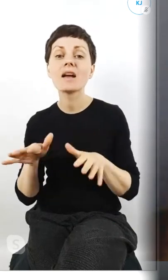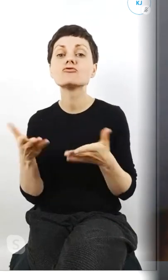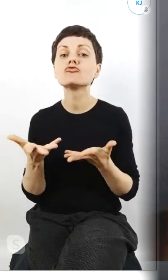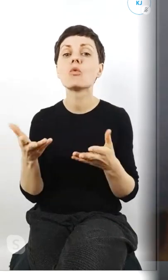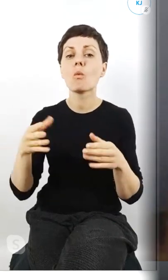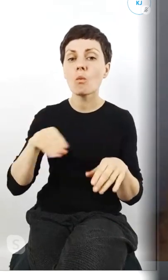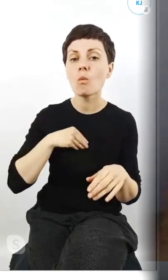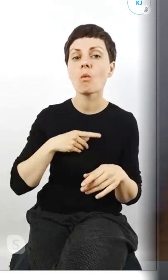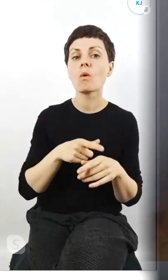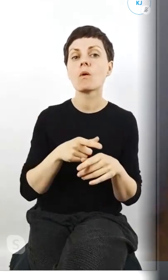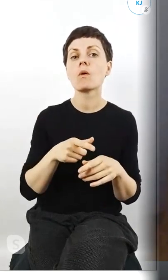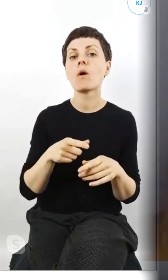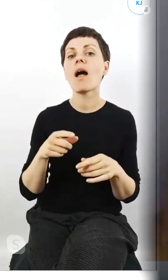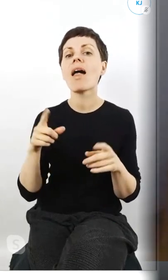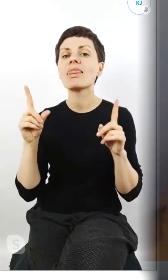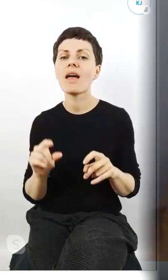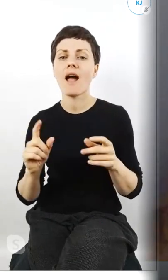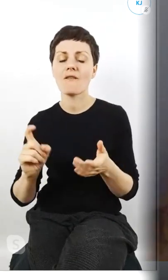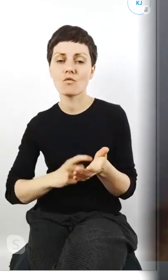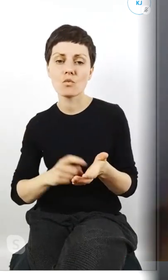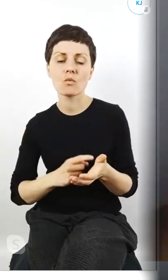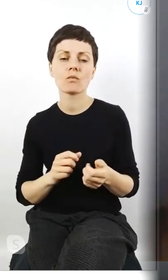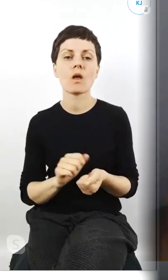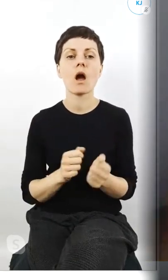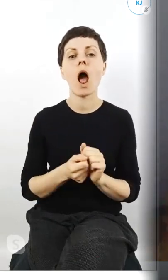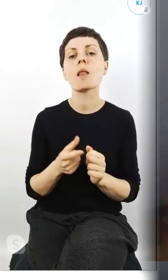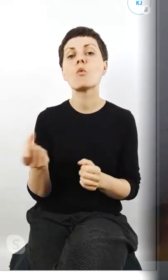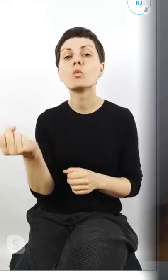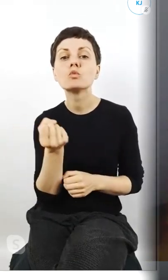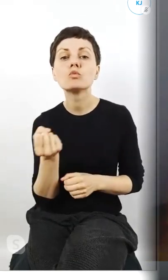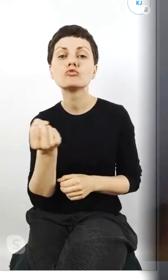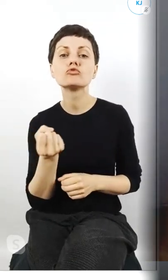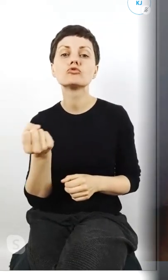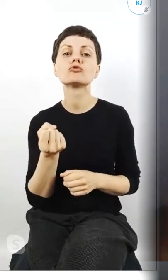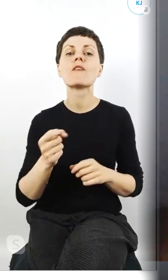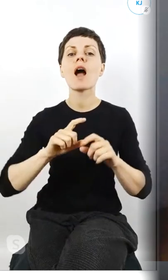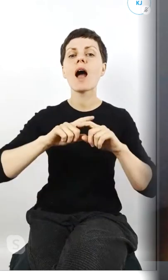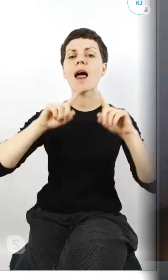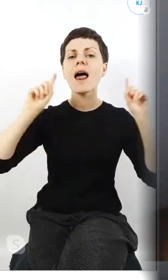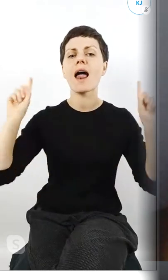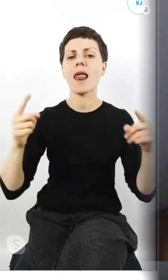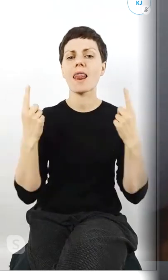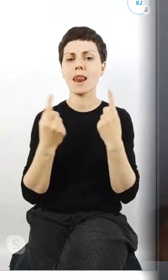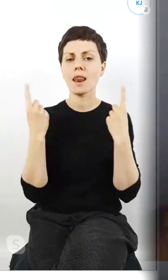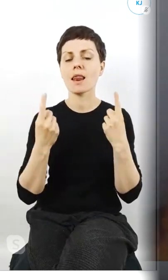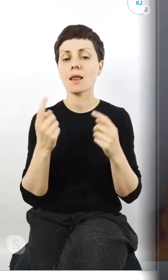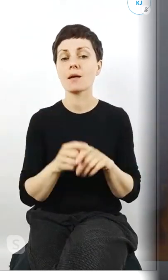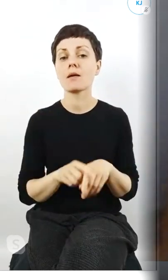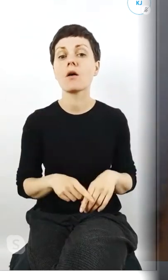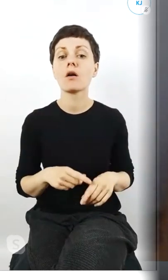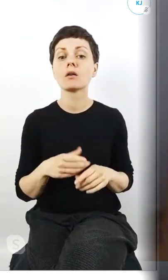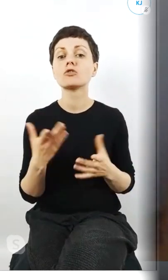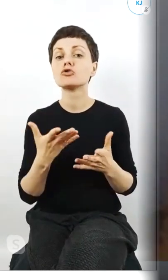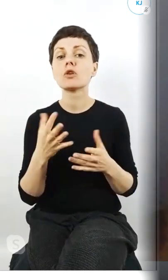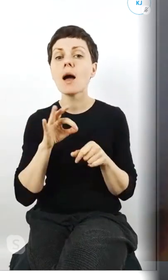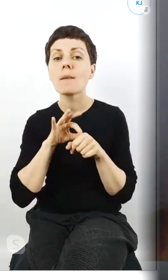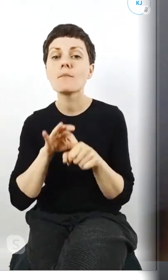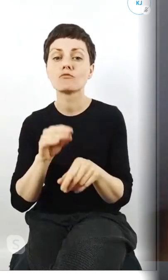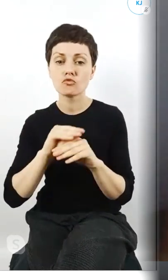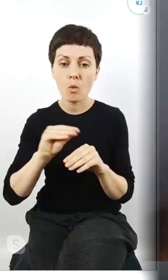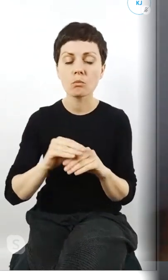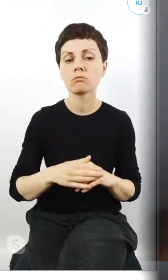taniej wydrukować albo gdzie przechowywać transparenty gdzie przechowywać inne rzeczy gdzie przeprowadzać szkolenia